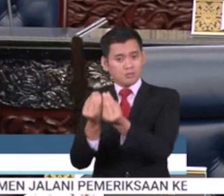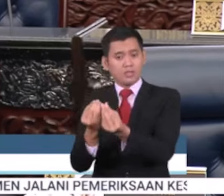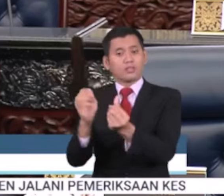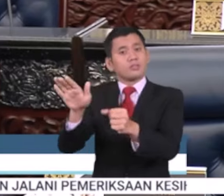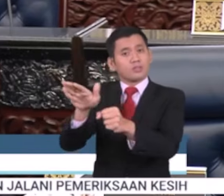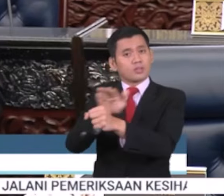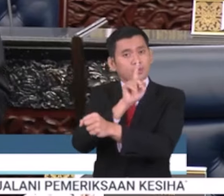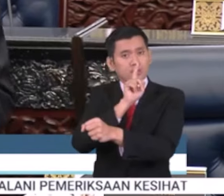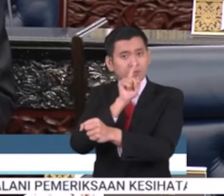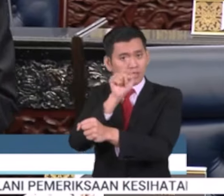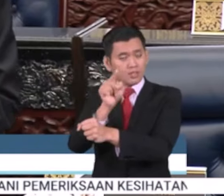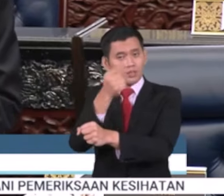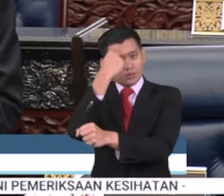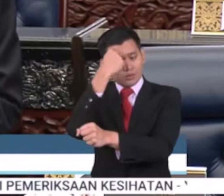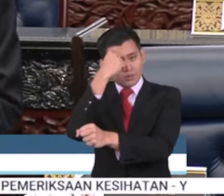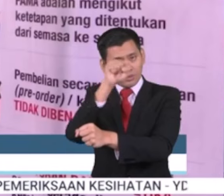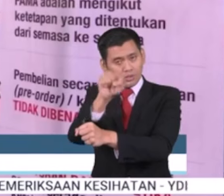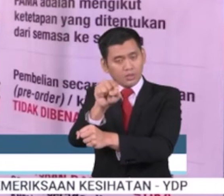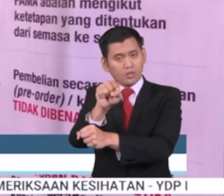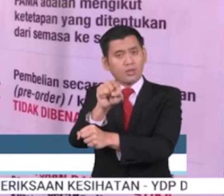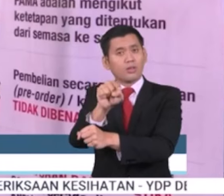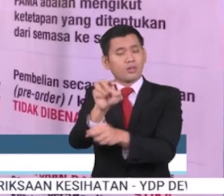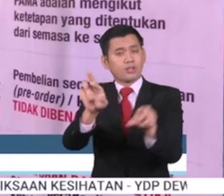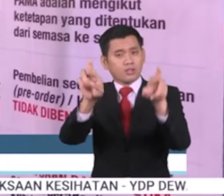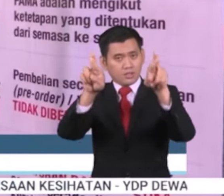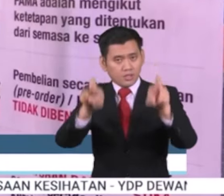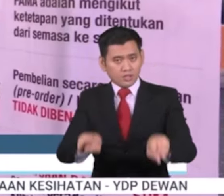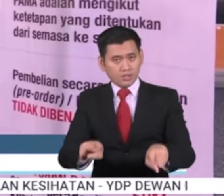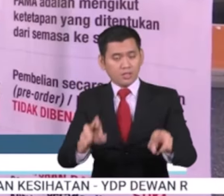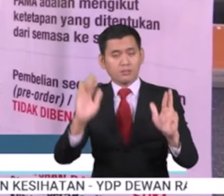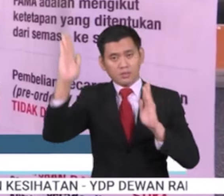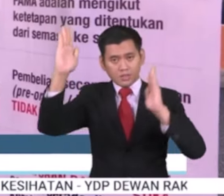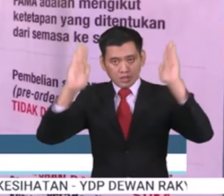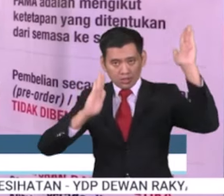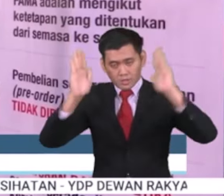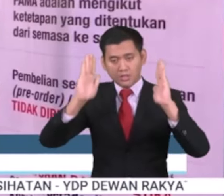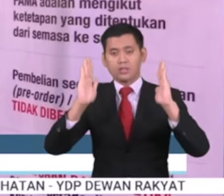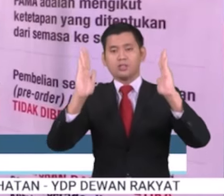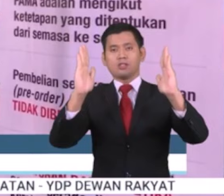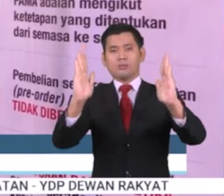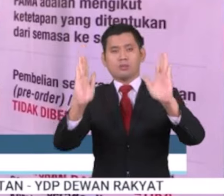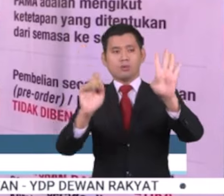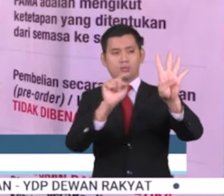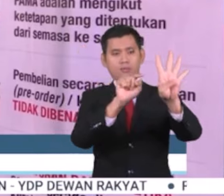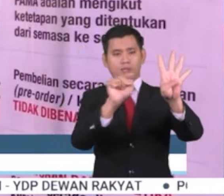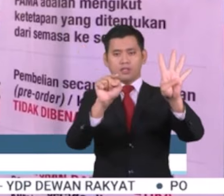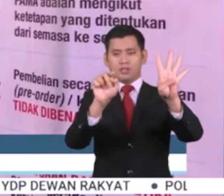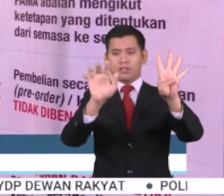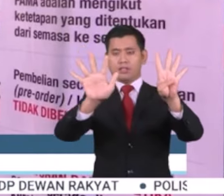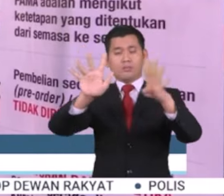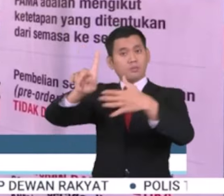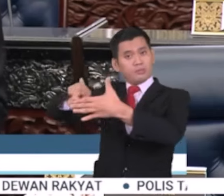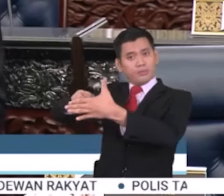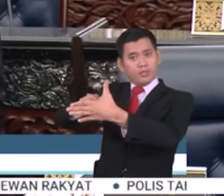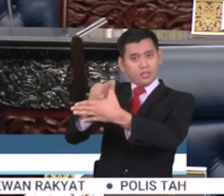mencukupi untuk menampung keperluan beras negara bagi tempoh 4 hingga 5 bulan.